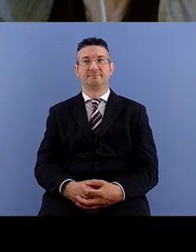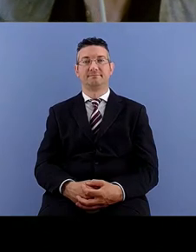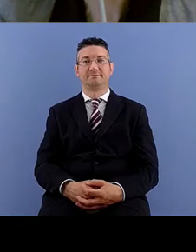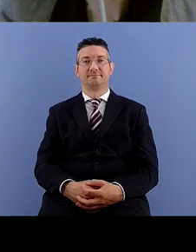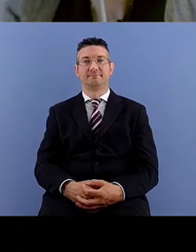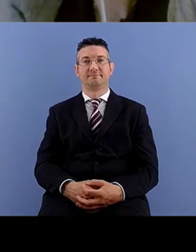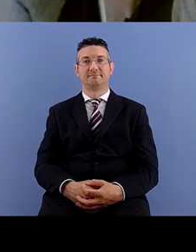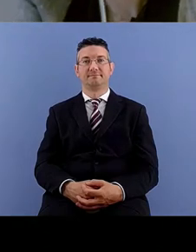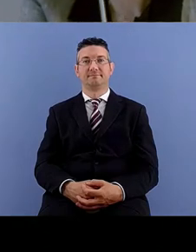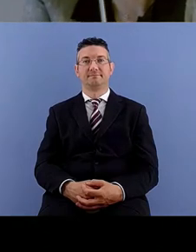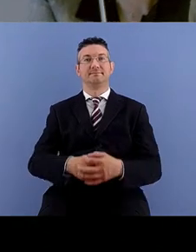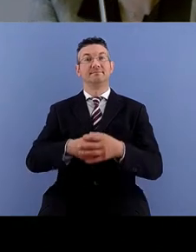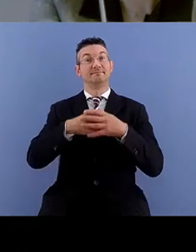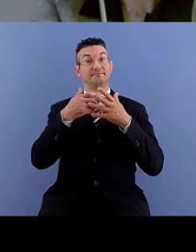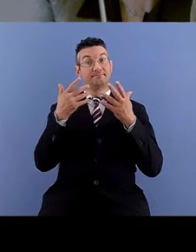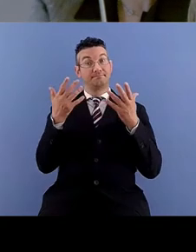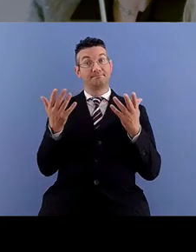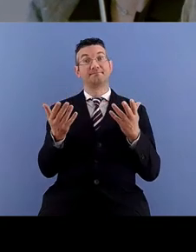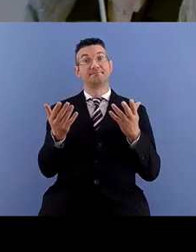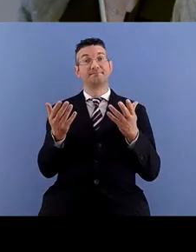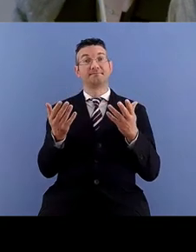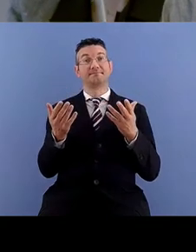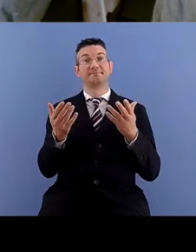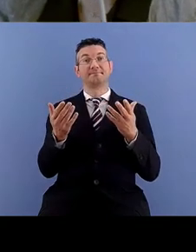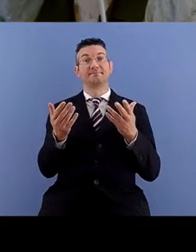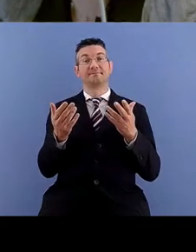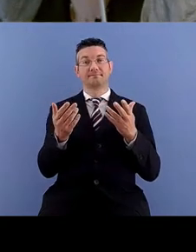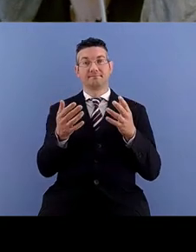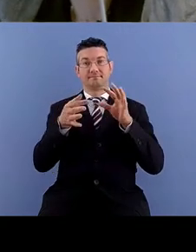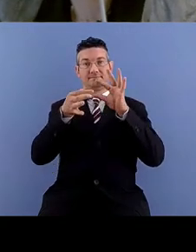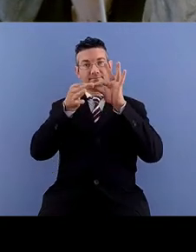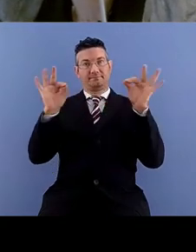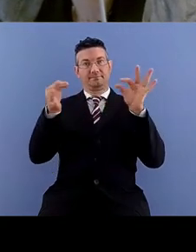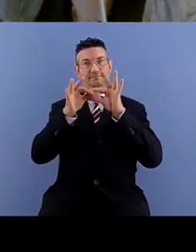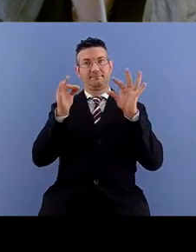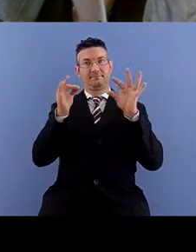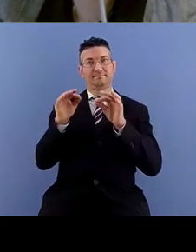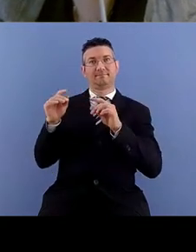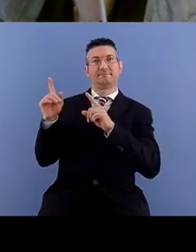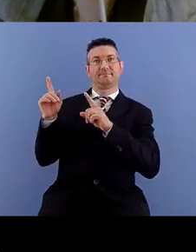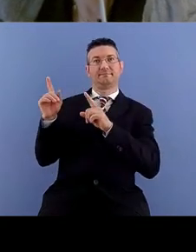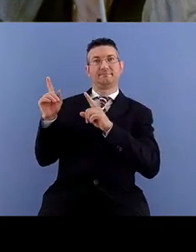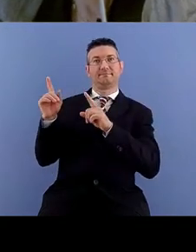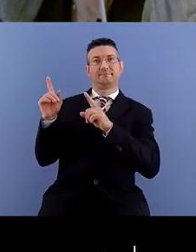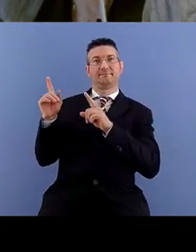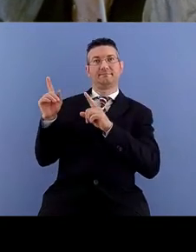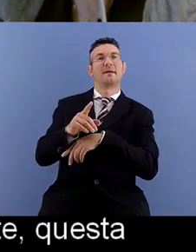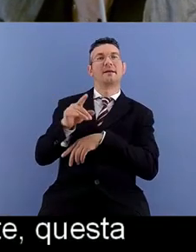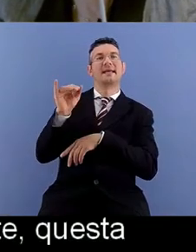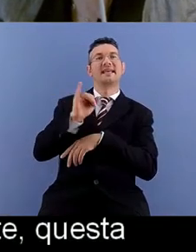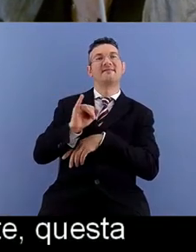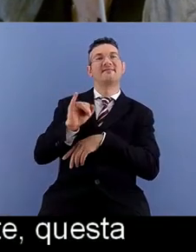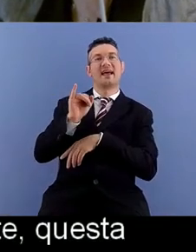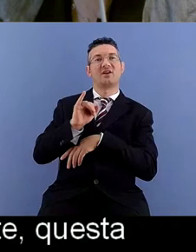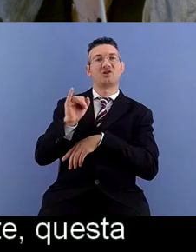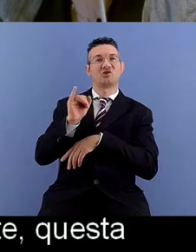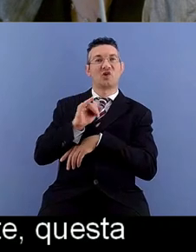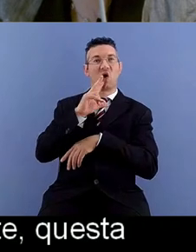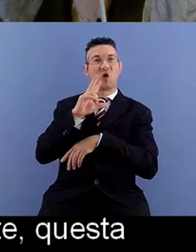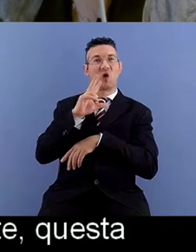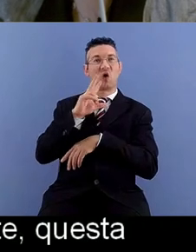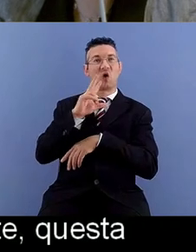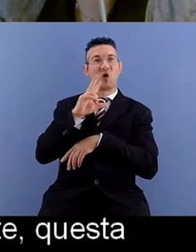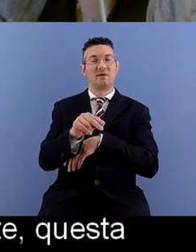accessione che a me sembra interessante questa espressa da Iverson in un documentato